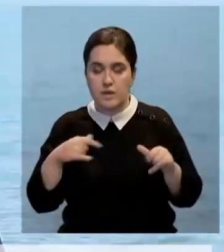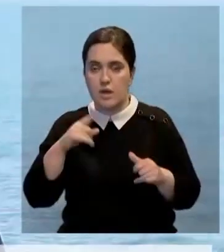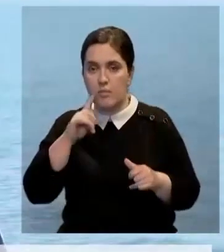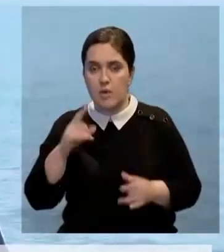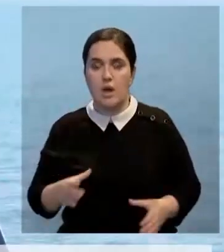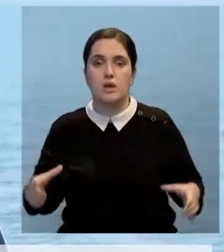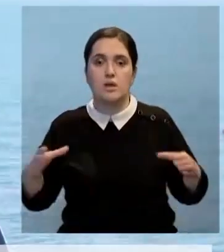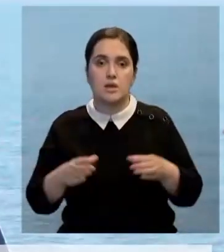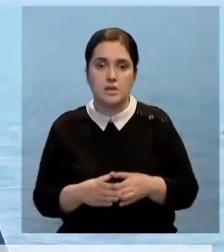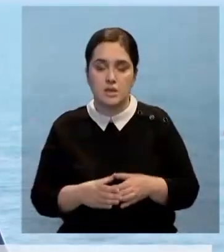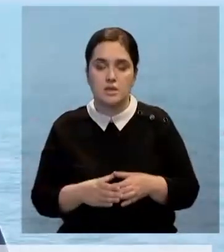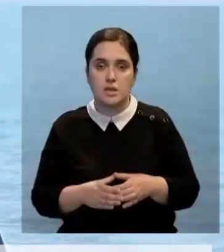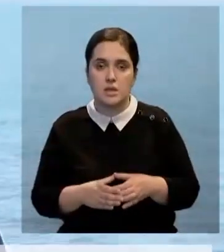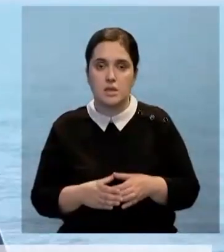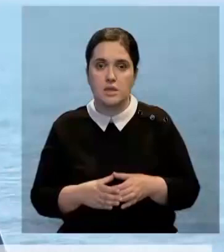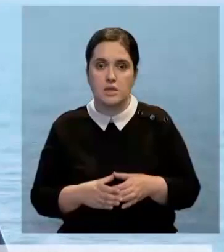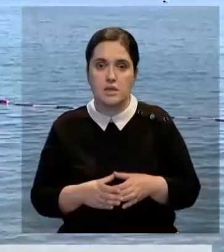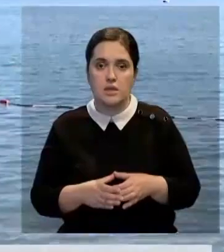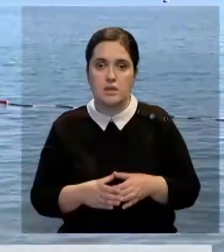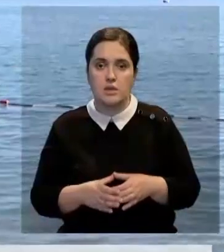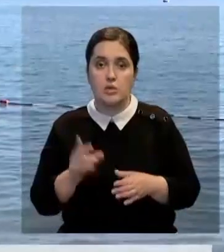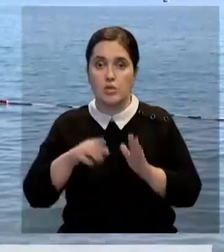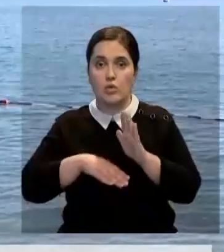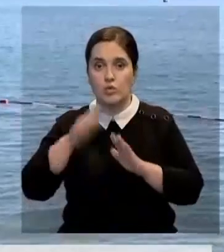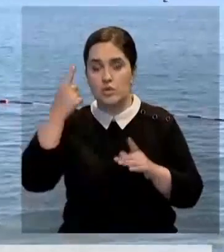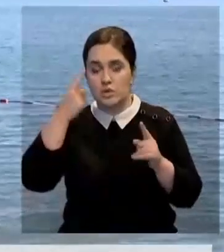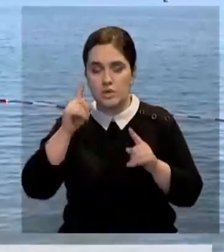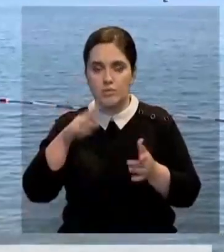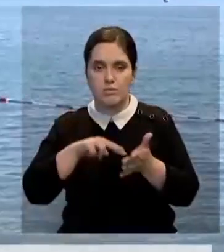организации. И авторы лучших идей сегодня находятся тоже вместе с нами.